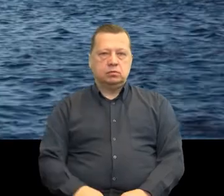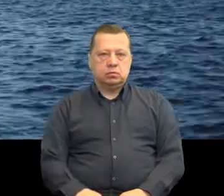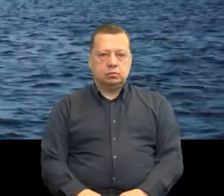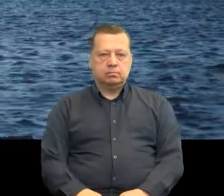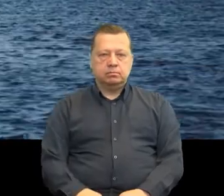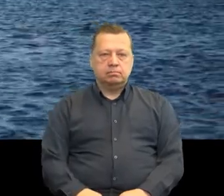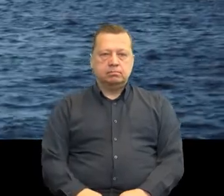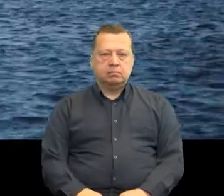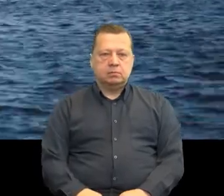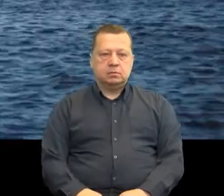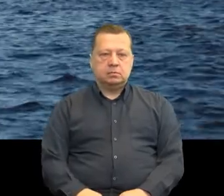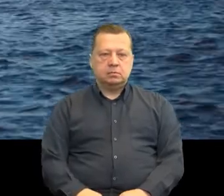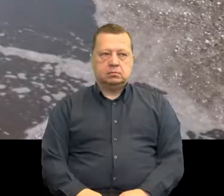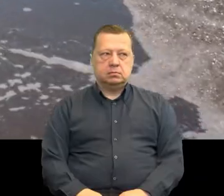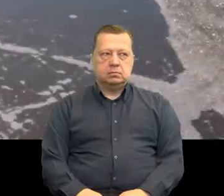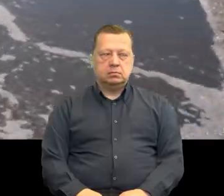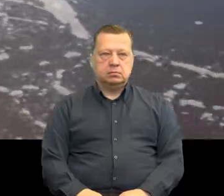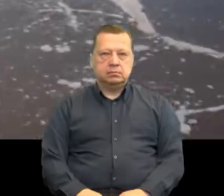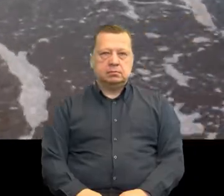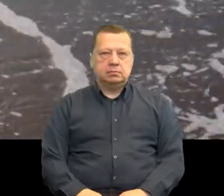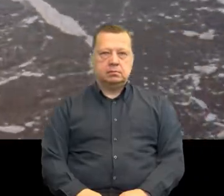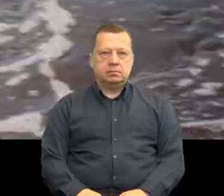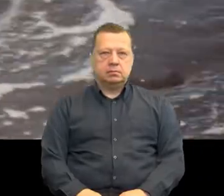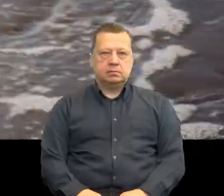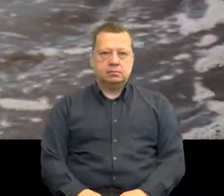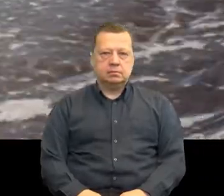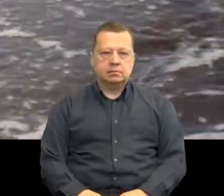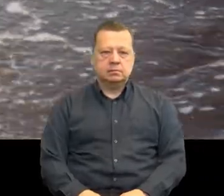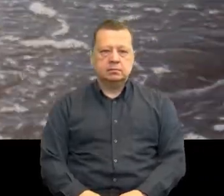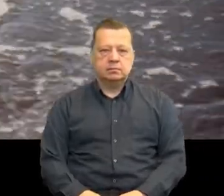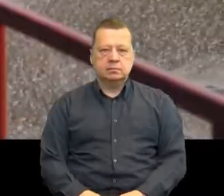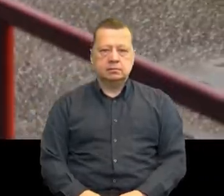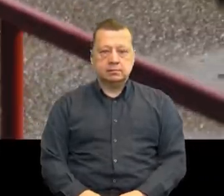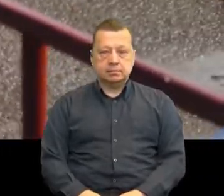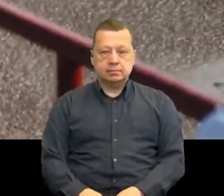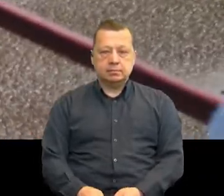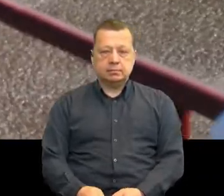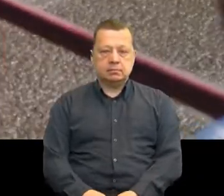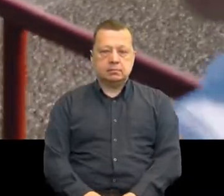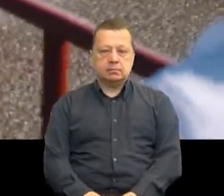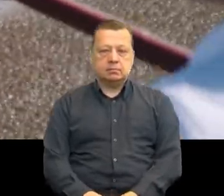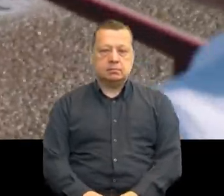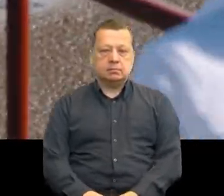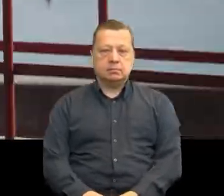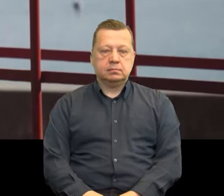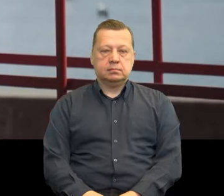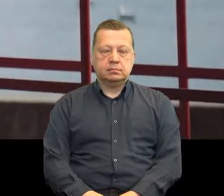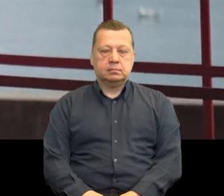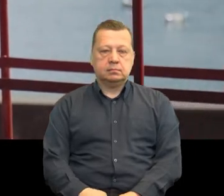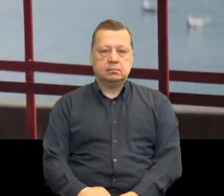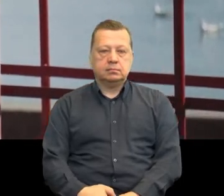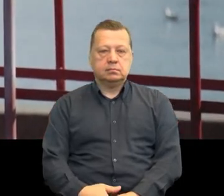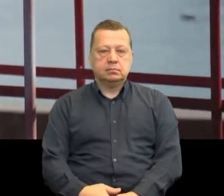świadomości i informuj o tom, jak farmaceutyky effekty na kvalitę, je to bardzo ważne.